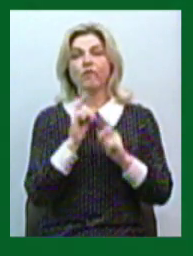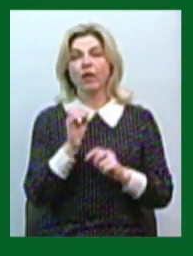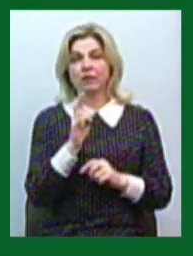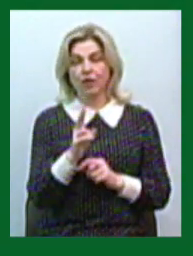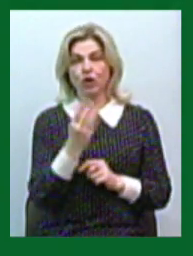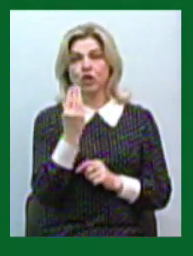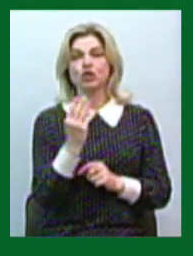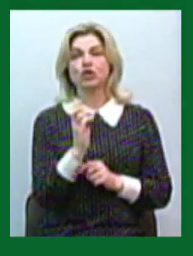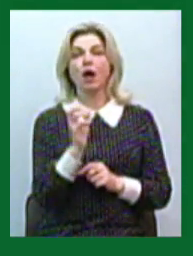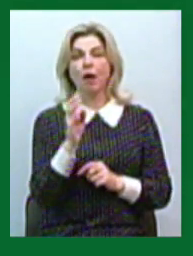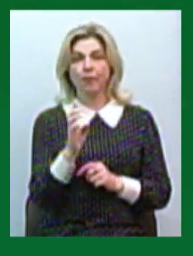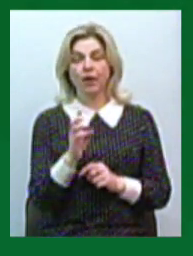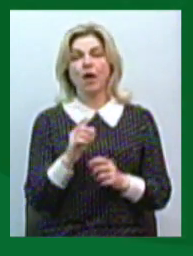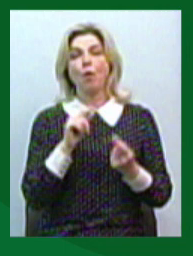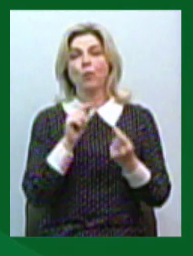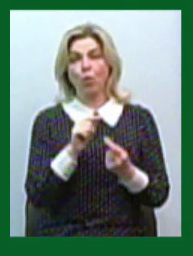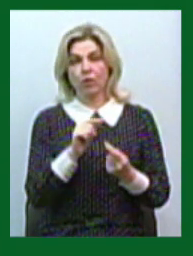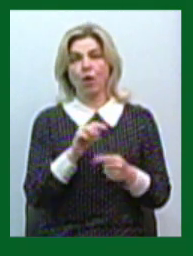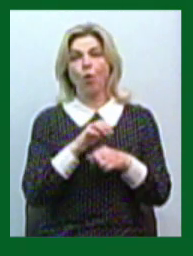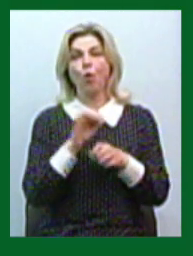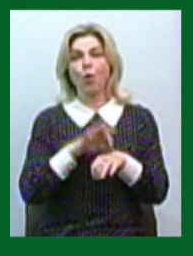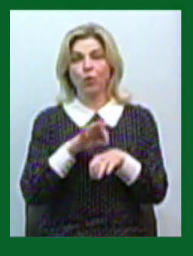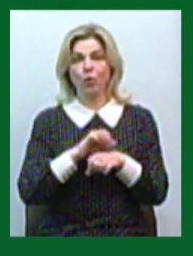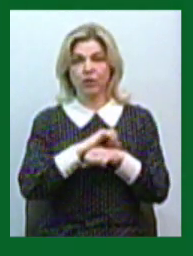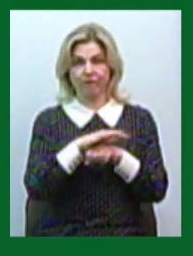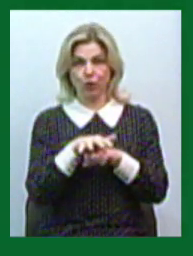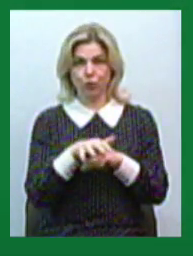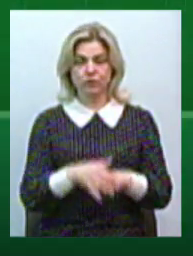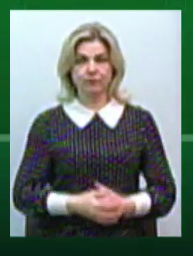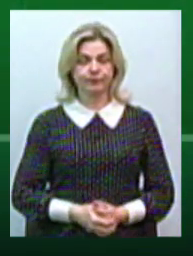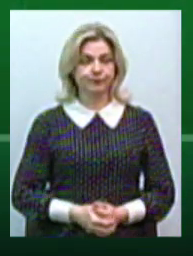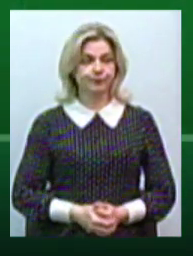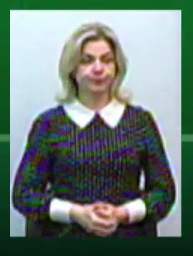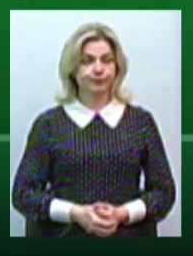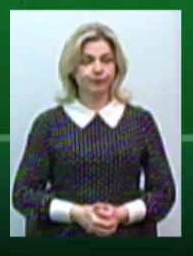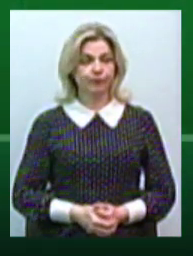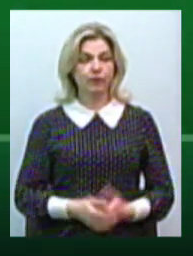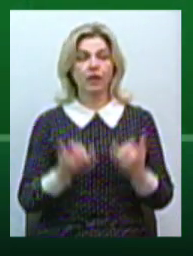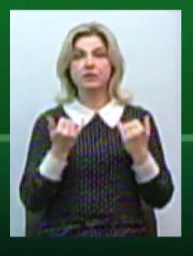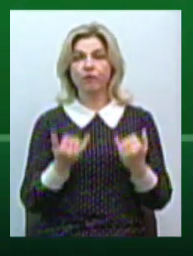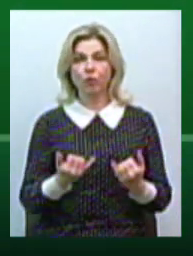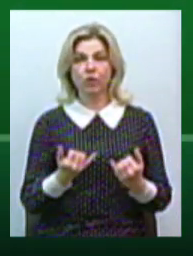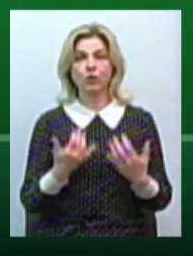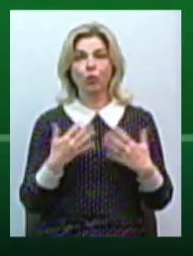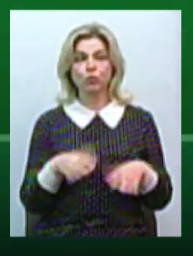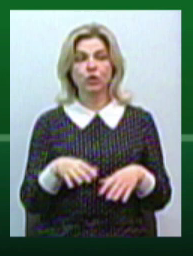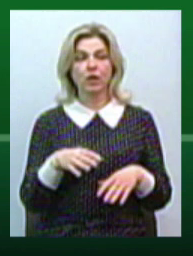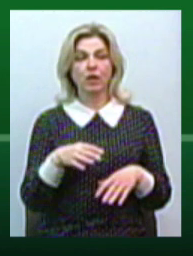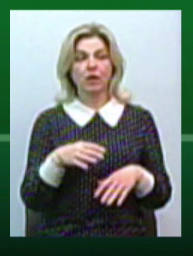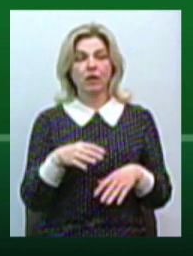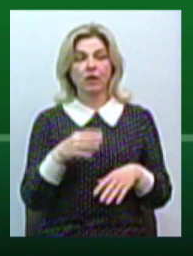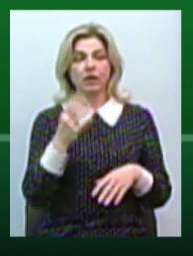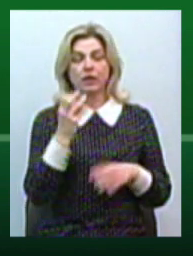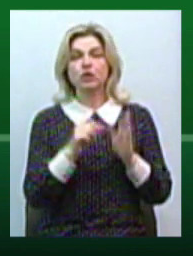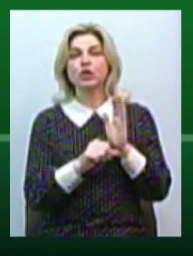обласного штабу з протидії коронавірусу Валерія Котовська. Станом на сьогодні у нас вже 262